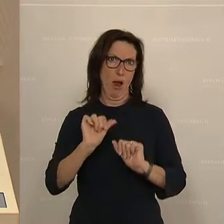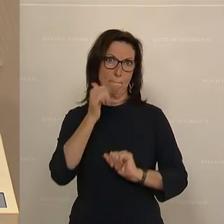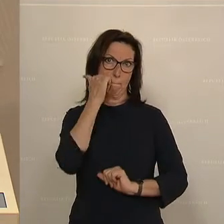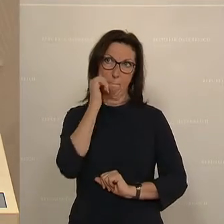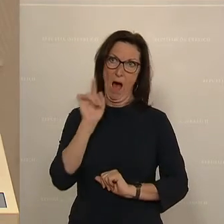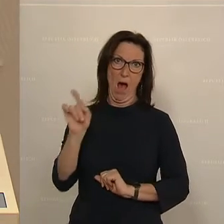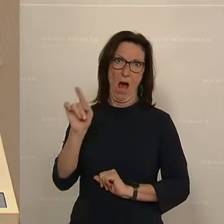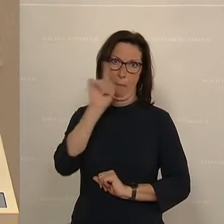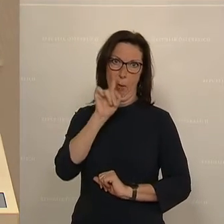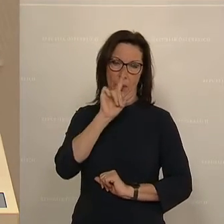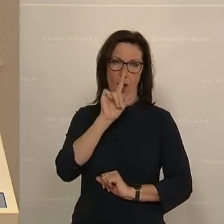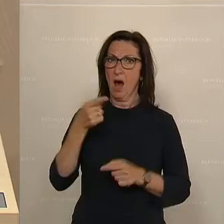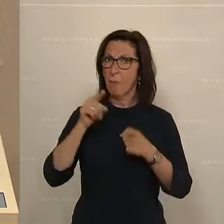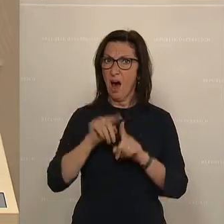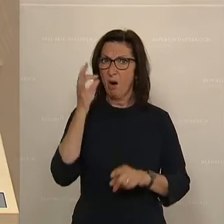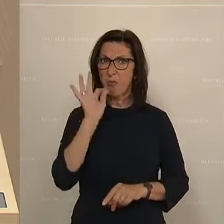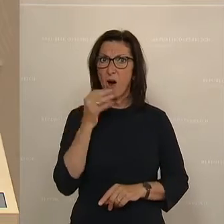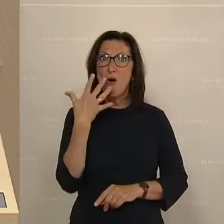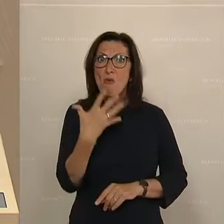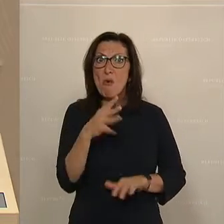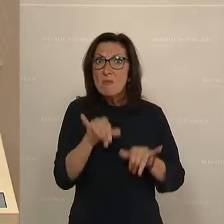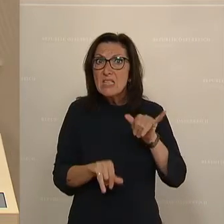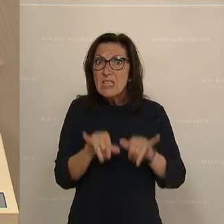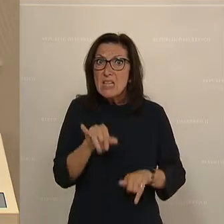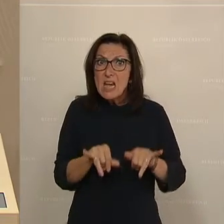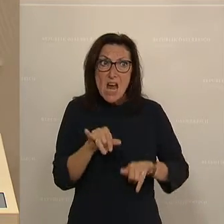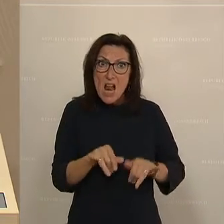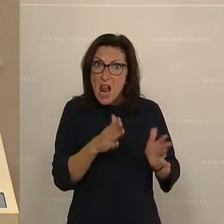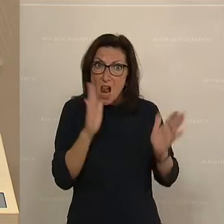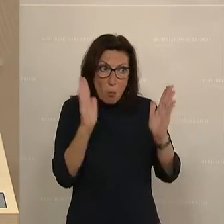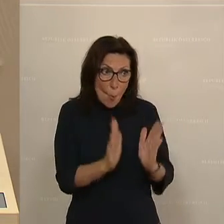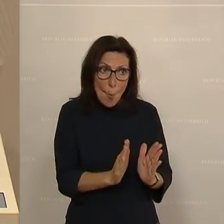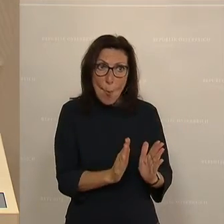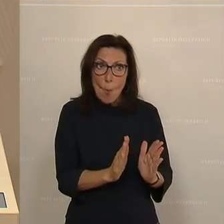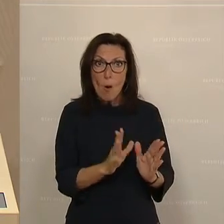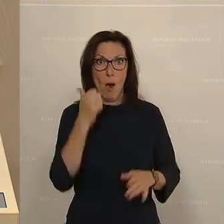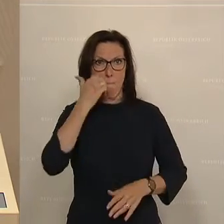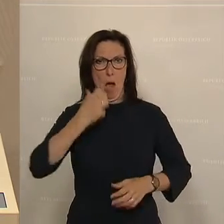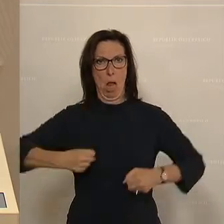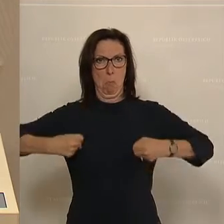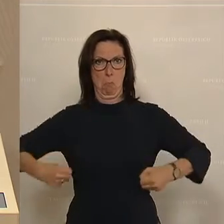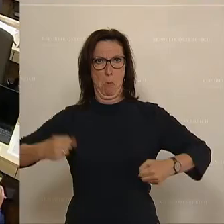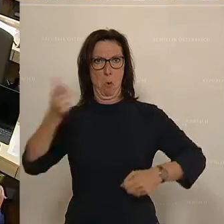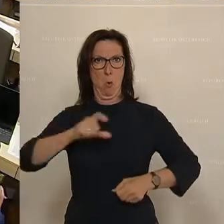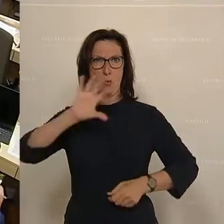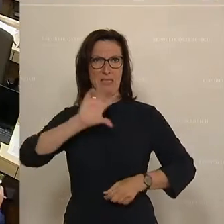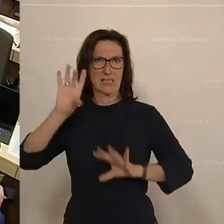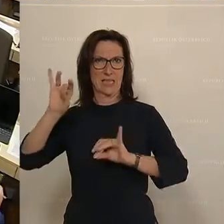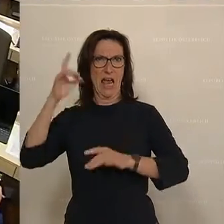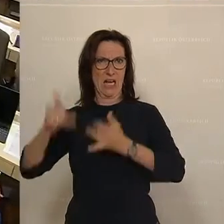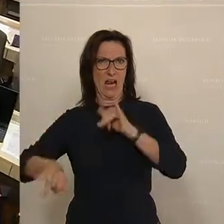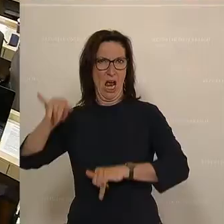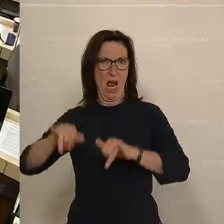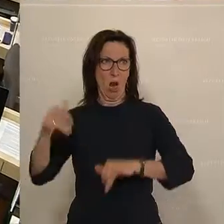auch eine 50-Kilogramm-Frau erhält dann dieses Medikament in der gleichen Dosis wie eventuell ein 110-Kilogramm-Mann. Aber